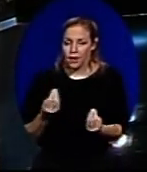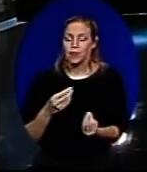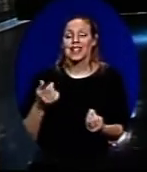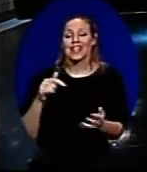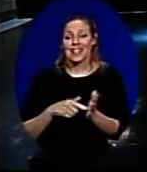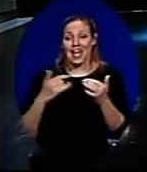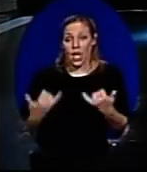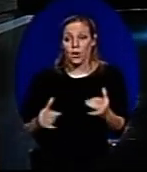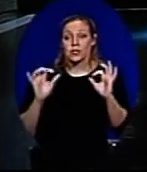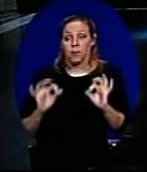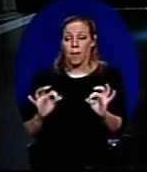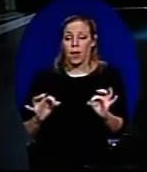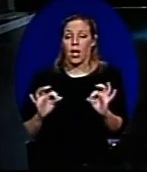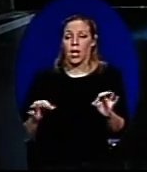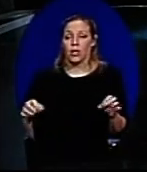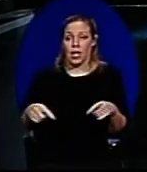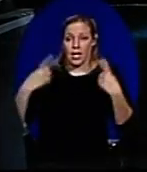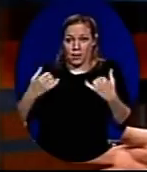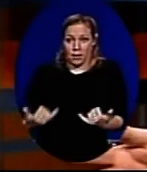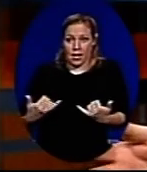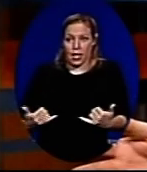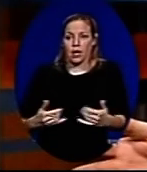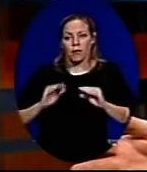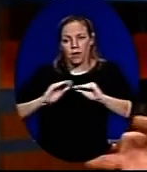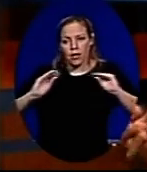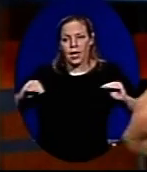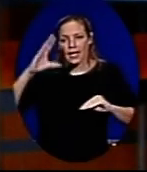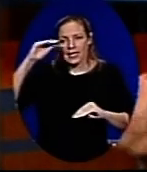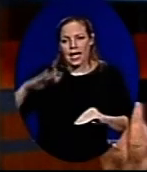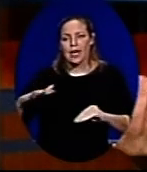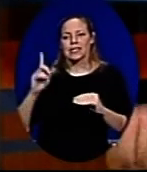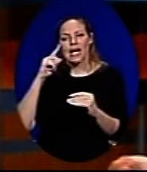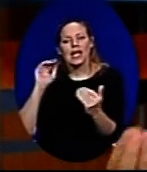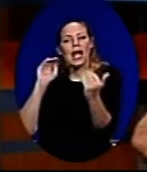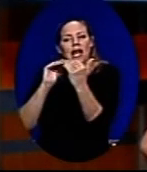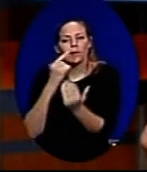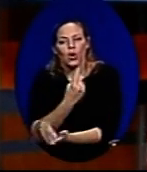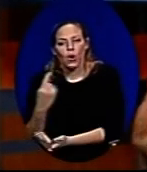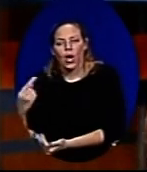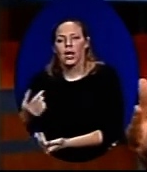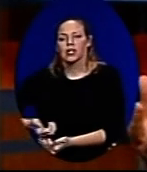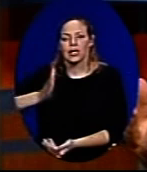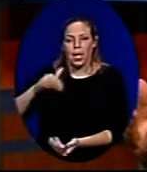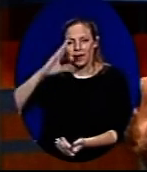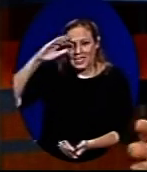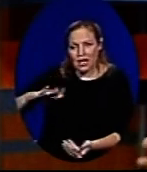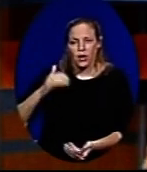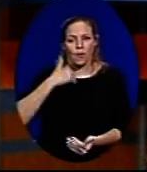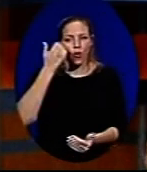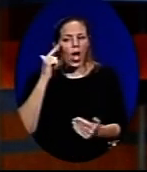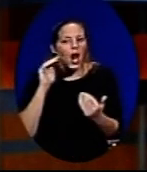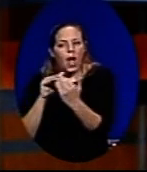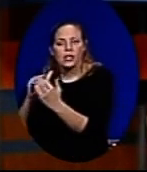היום זה ממש ברוח, היומים האלה חנוך לנער על פי דרכו, וצריך לדעת להתאים גם לילד וגם למבוגר את מה שמתאים לו.